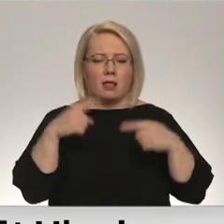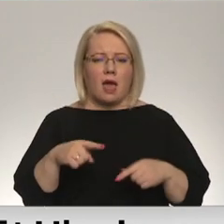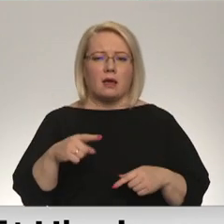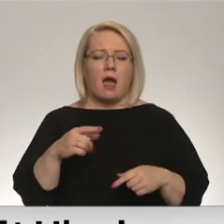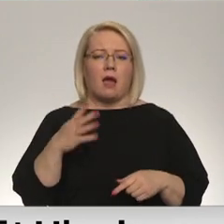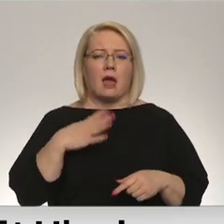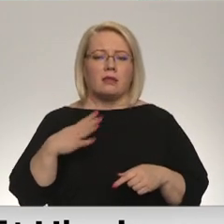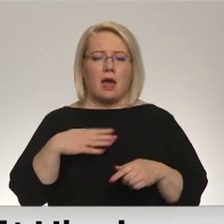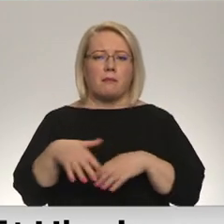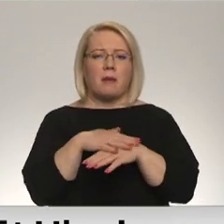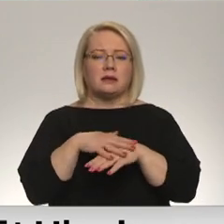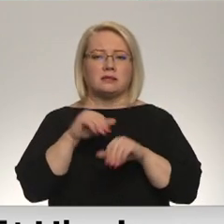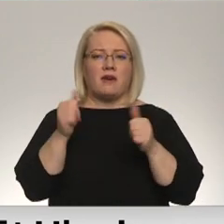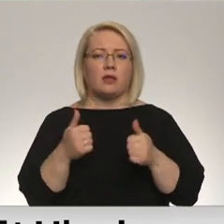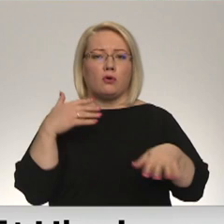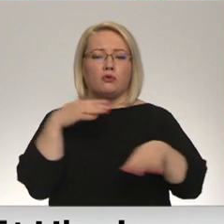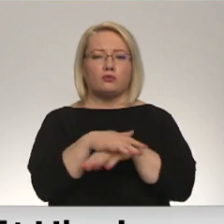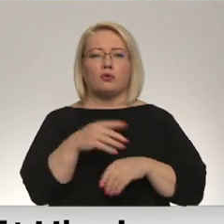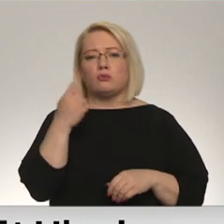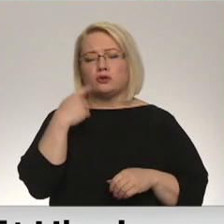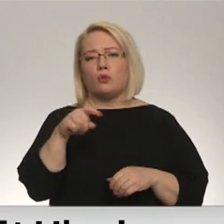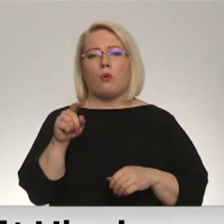uzbrukumus no Austrumiem, Donbassu puses.